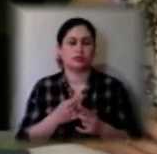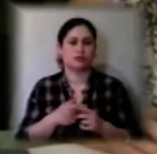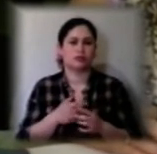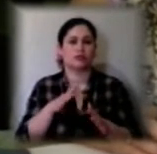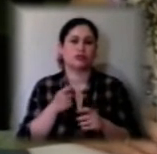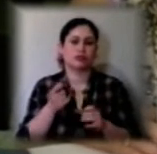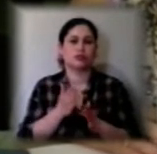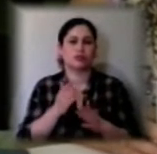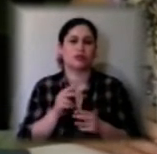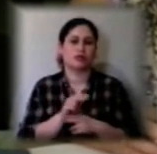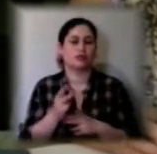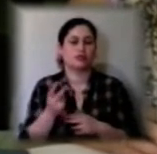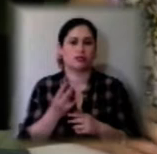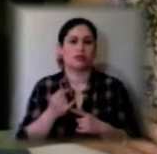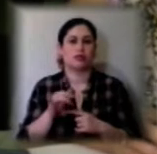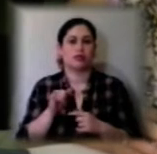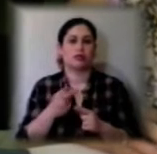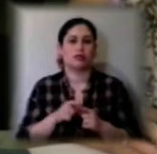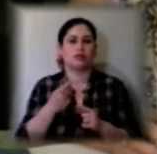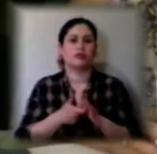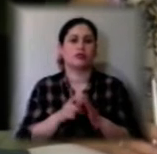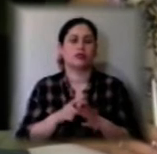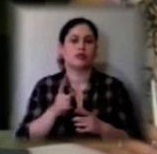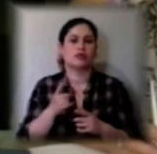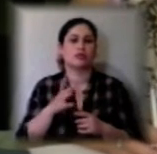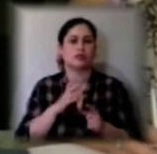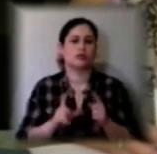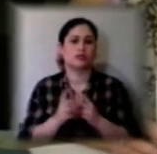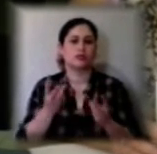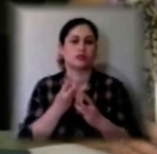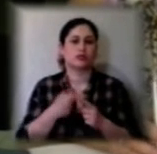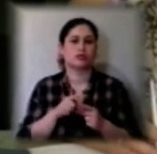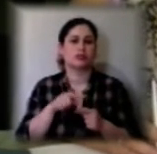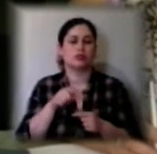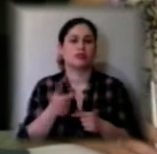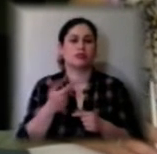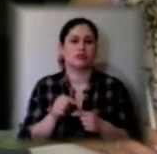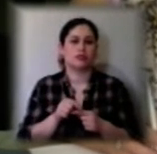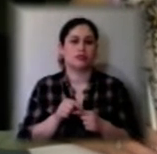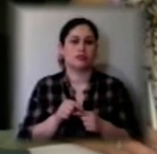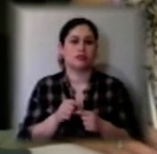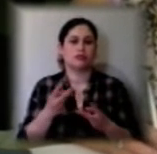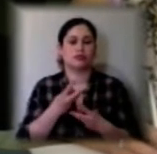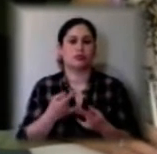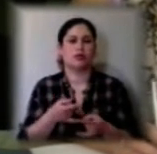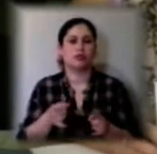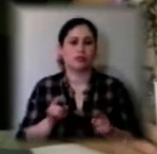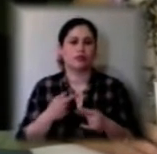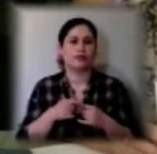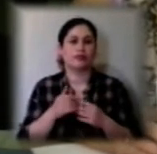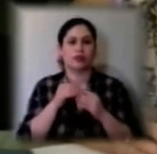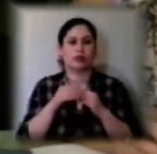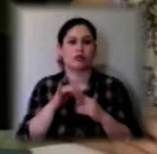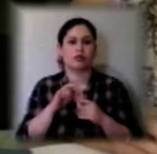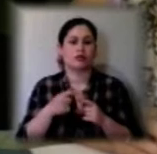невеликого. Ну і одна квартира, з якою розпочався пожар, там, де горів балкон, і там поскоджені двері